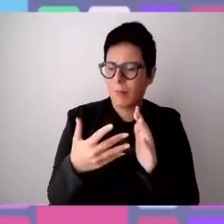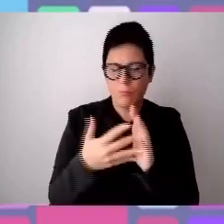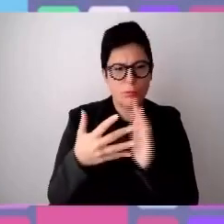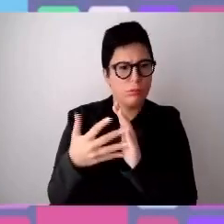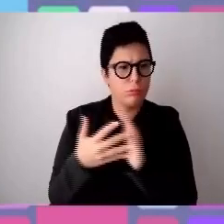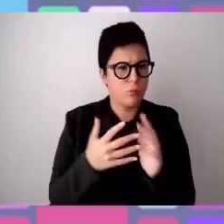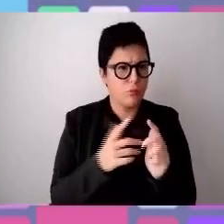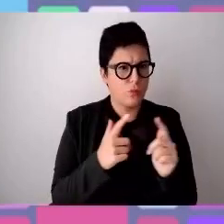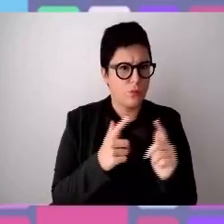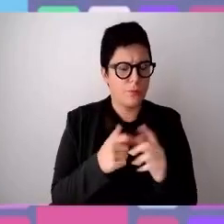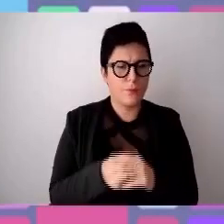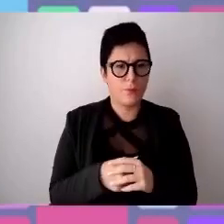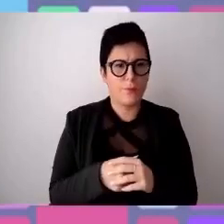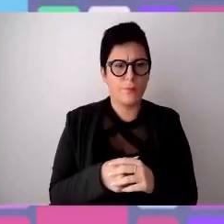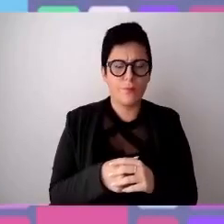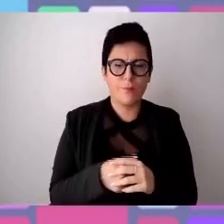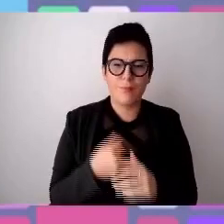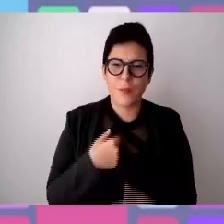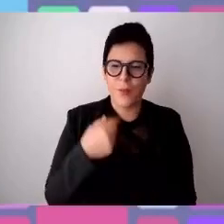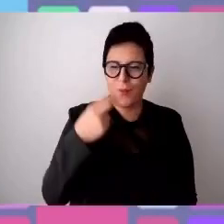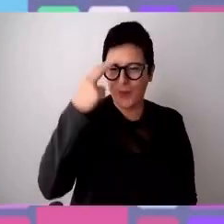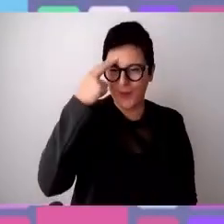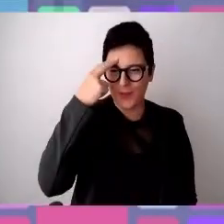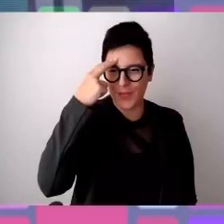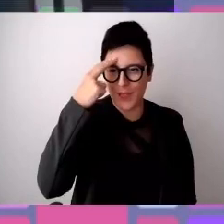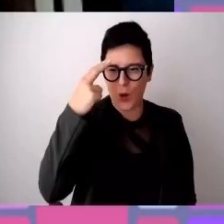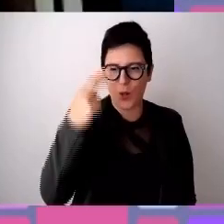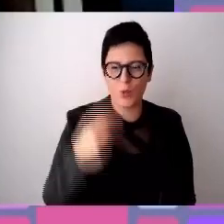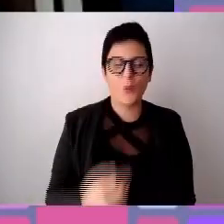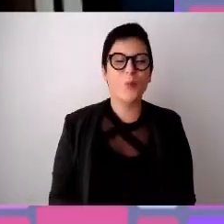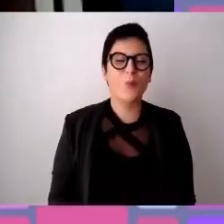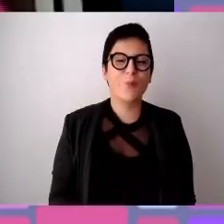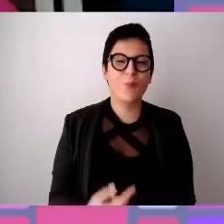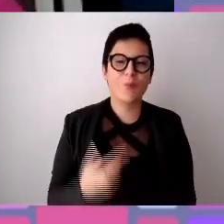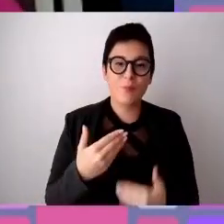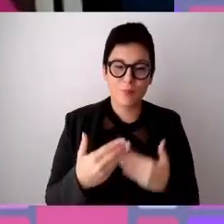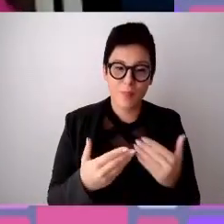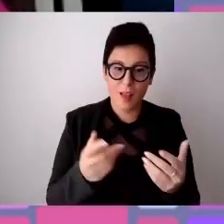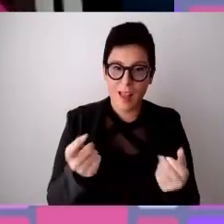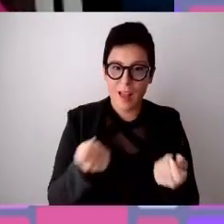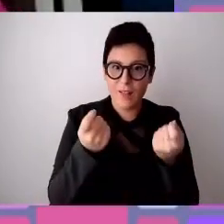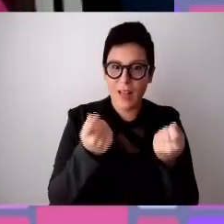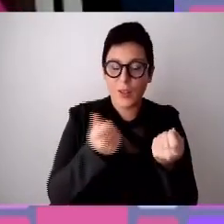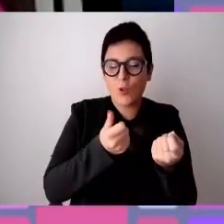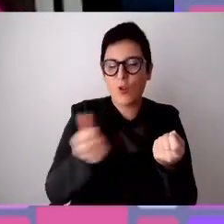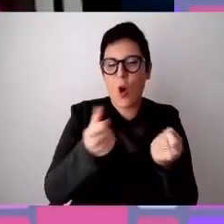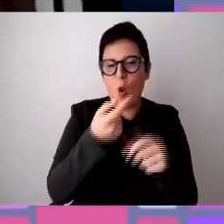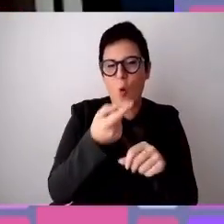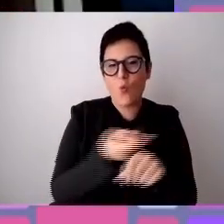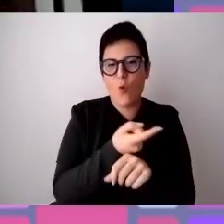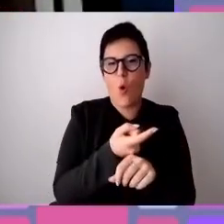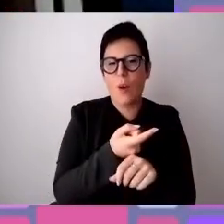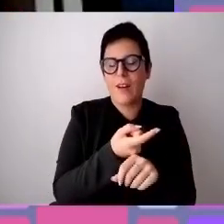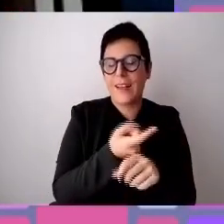territoriali. Io vi ricordo, adesso andiamo nel merito, che l'evento durerà solo un'ora, quindi gli interventi saranno molto